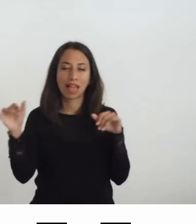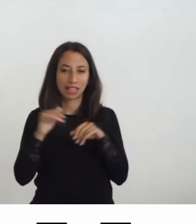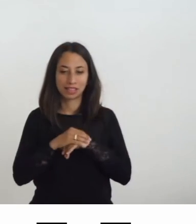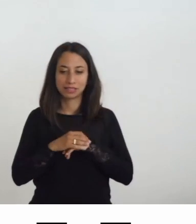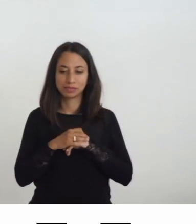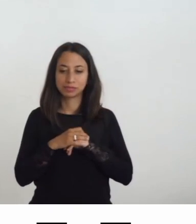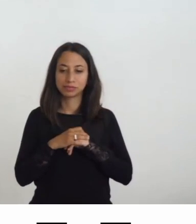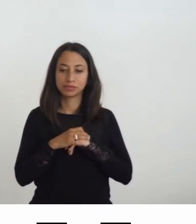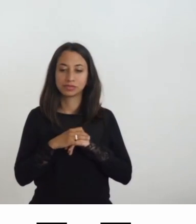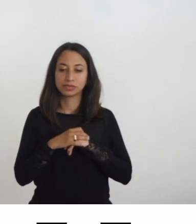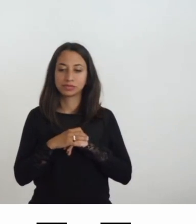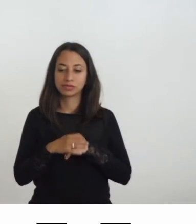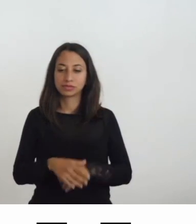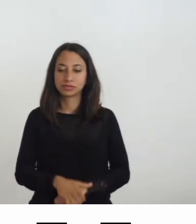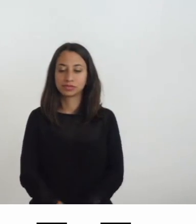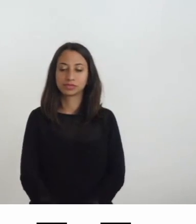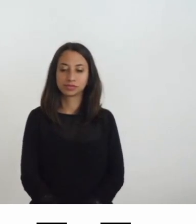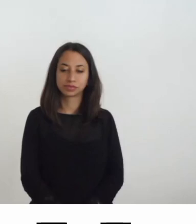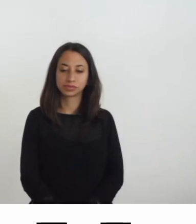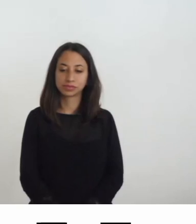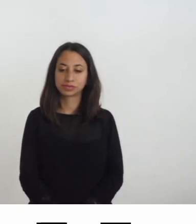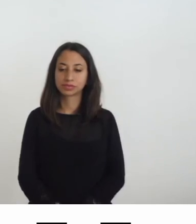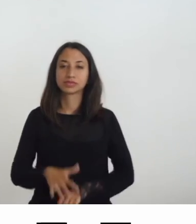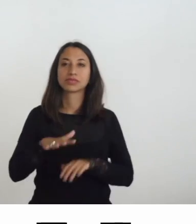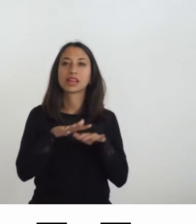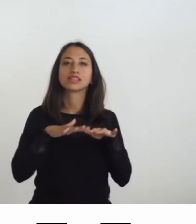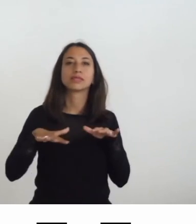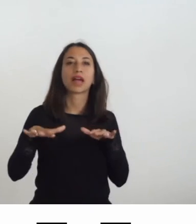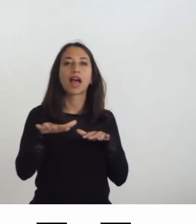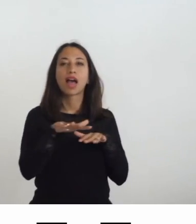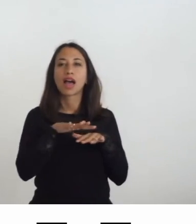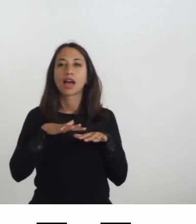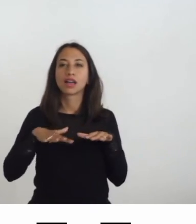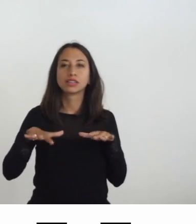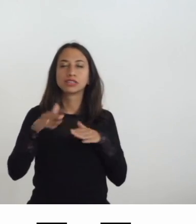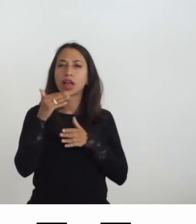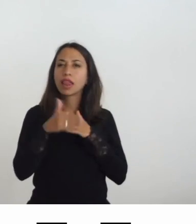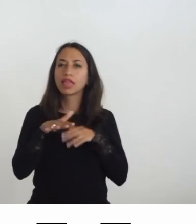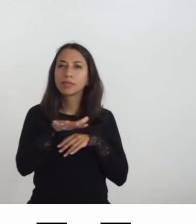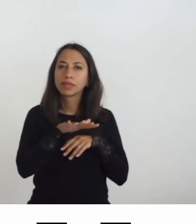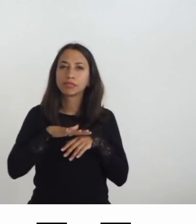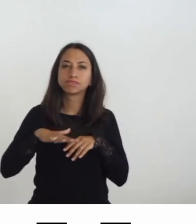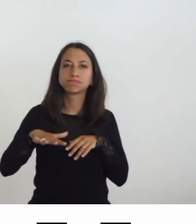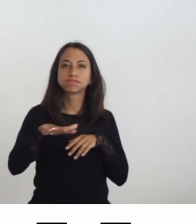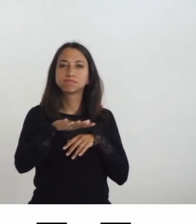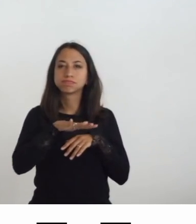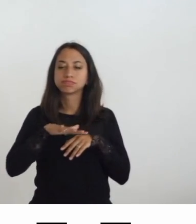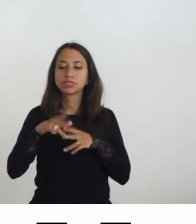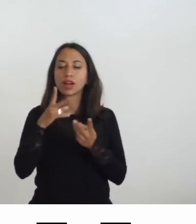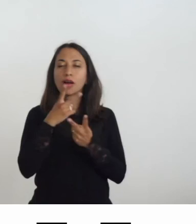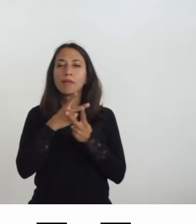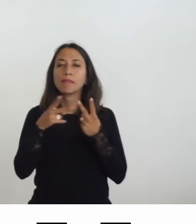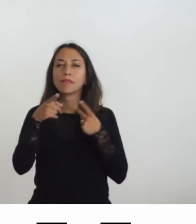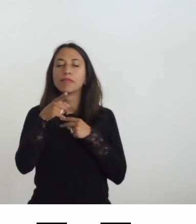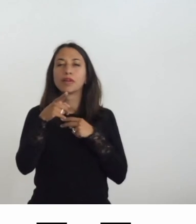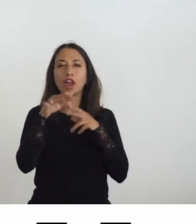entrate dunque in questo spazio curvo finito e illimitato e ora cercate di distogliere